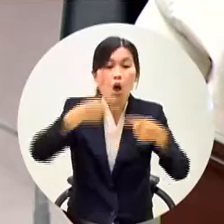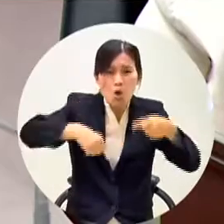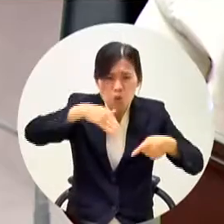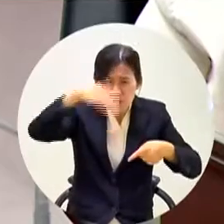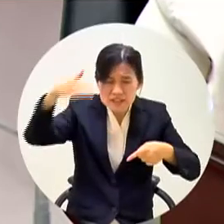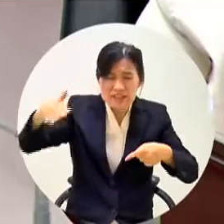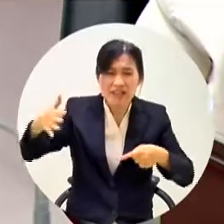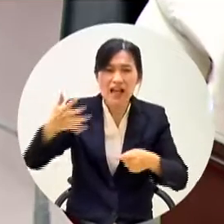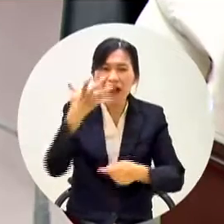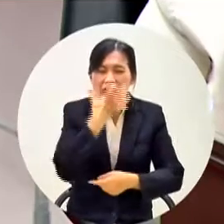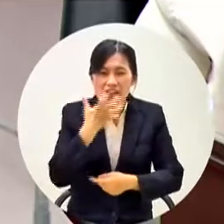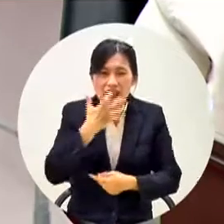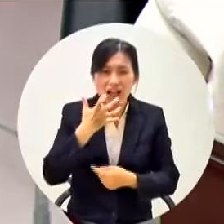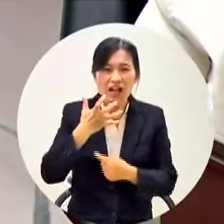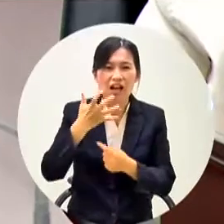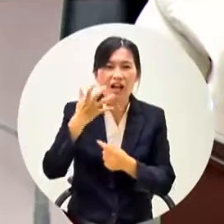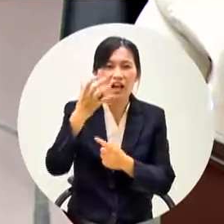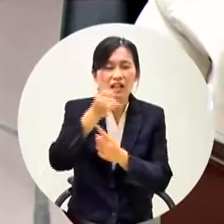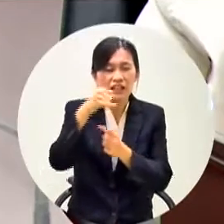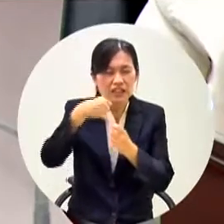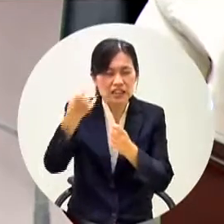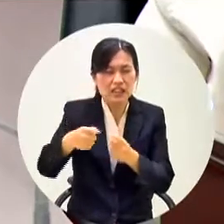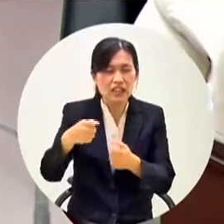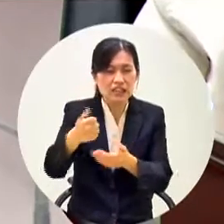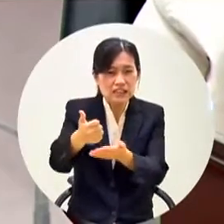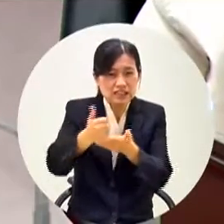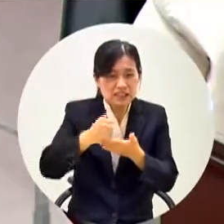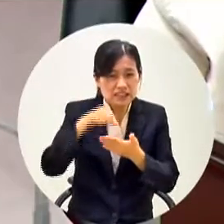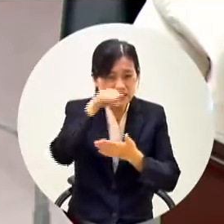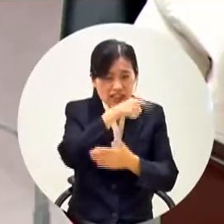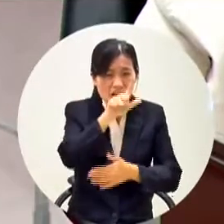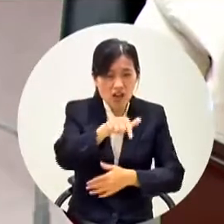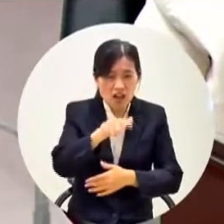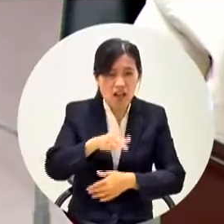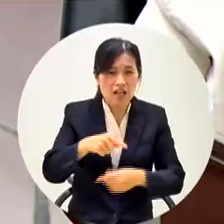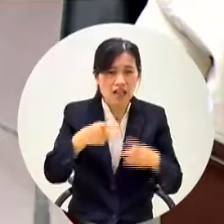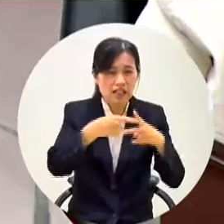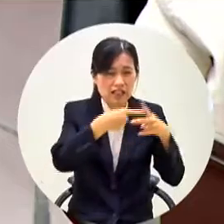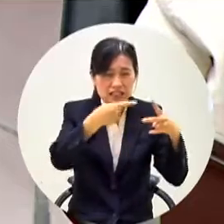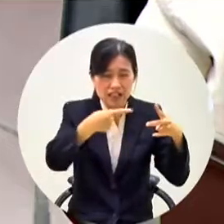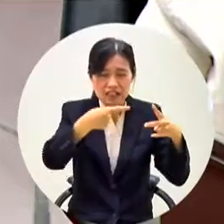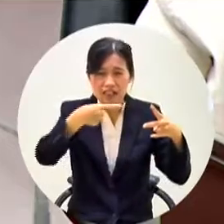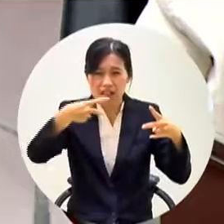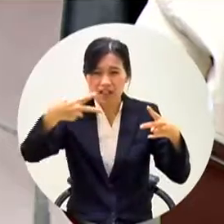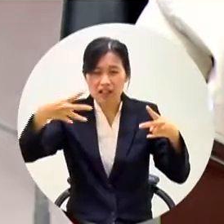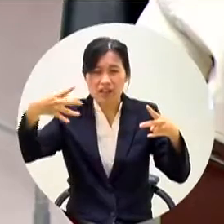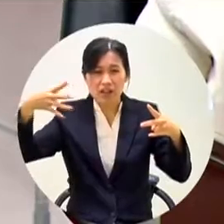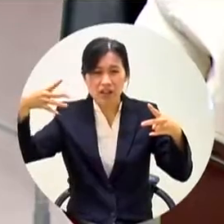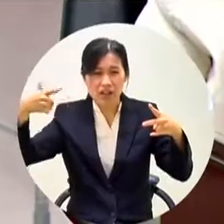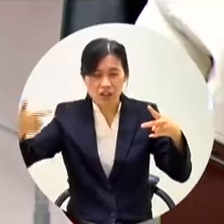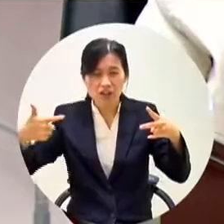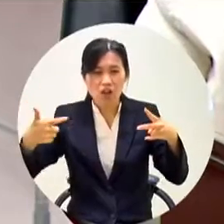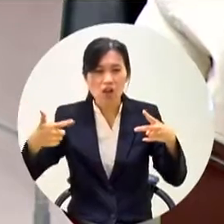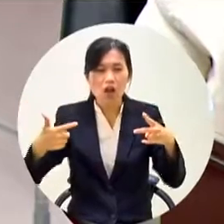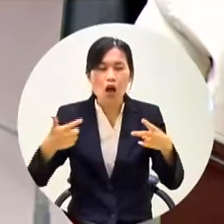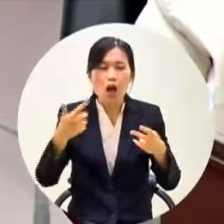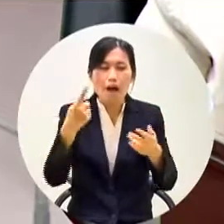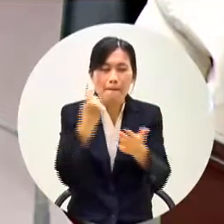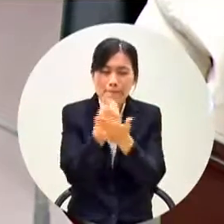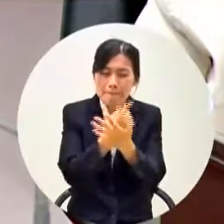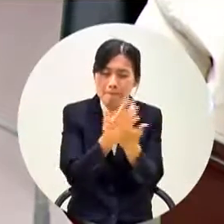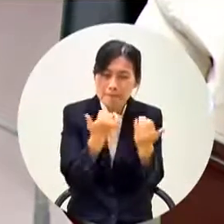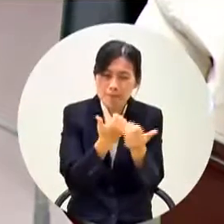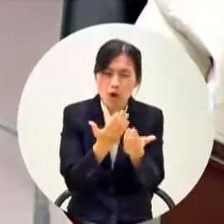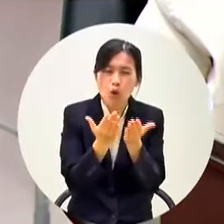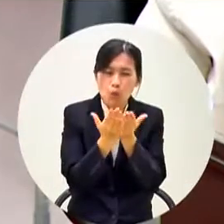記請中師一年級到六年級每個學生享受三堂的英文課一二三四